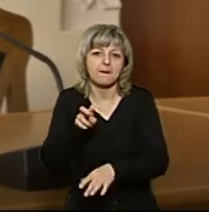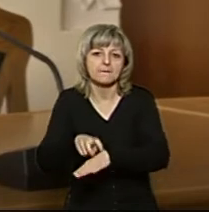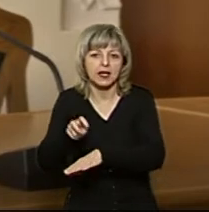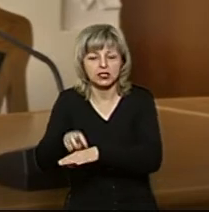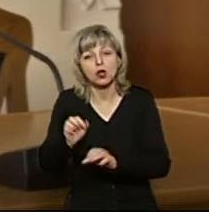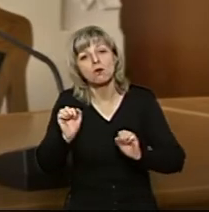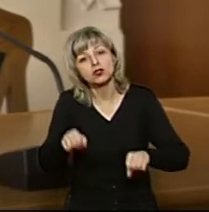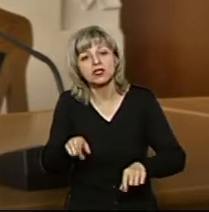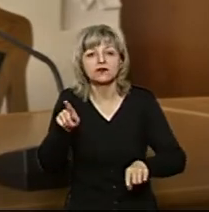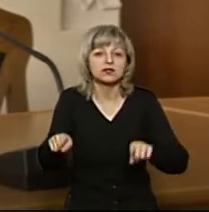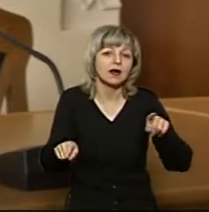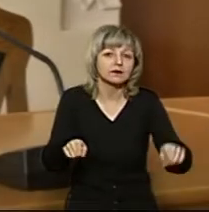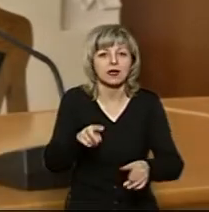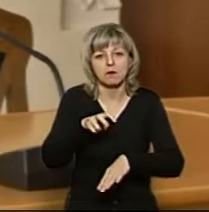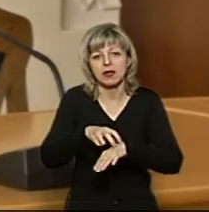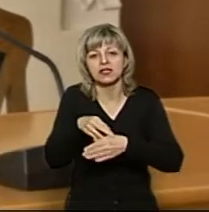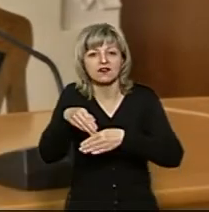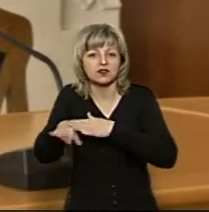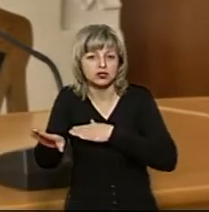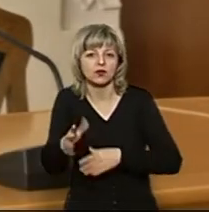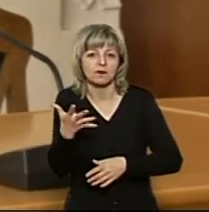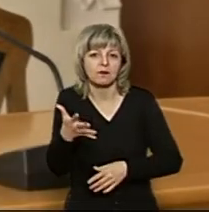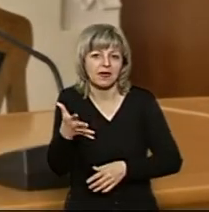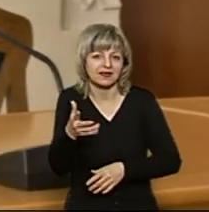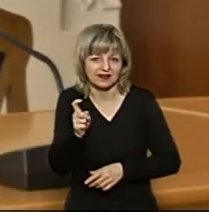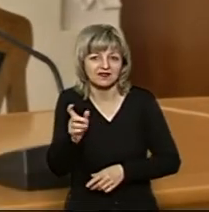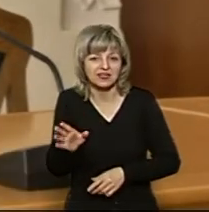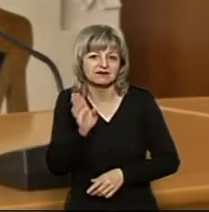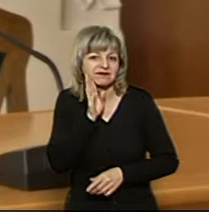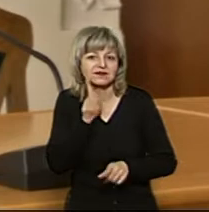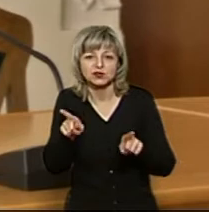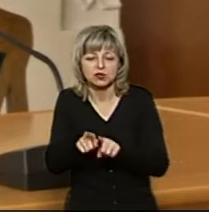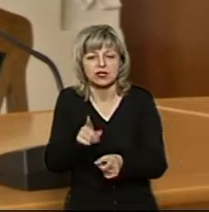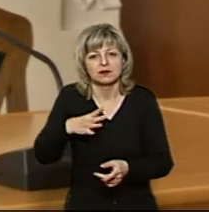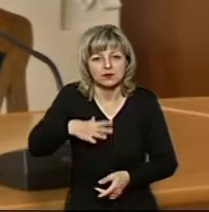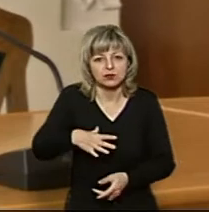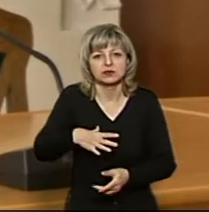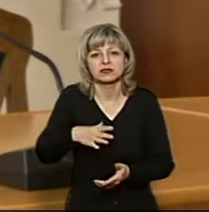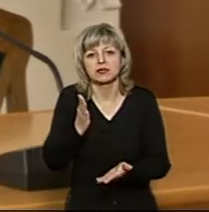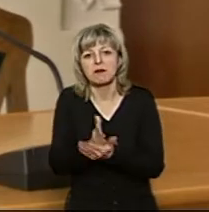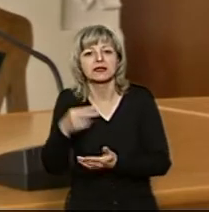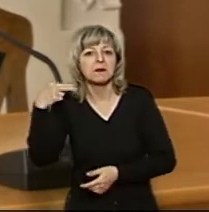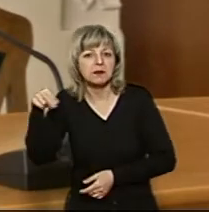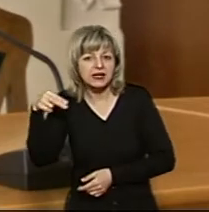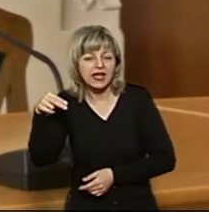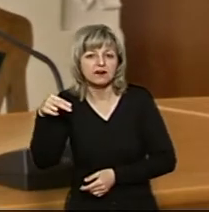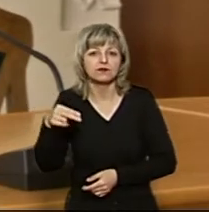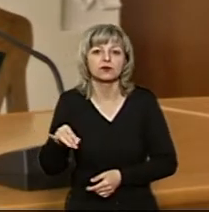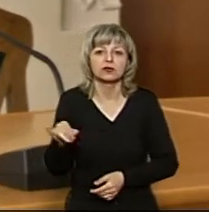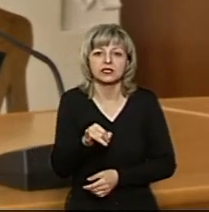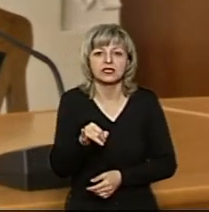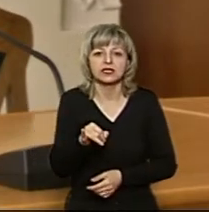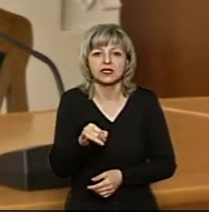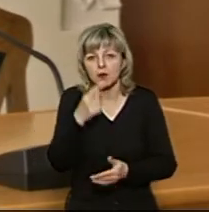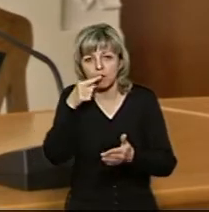Можливо, десь там медики відійшли на 5 хвилин, 7 люди, вона так само мусить мати якусь перергу, і журналісти